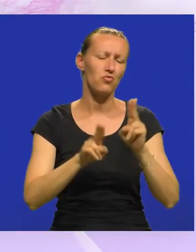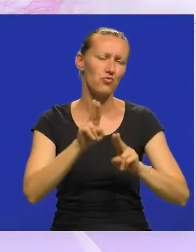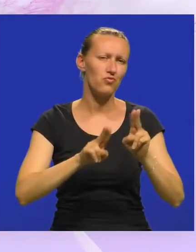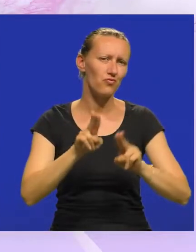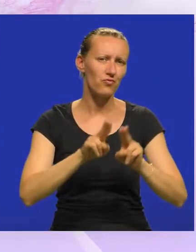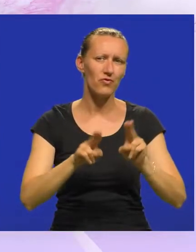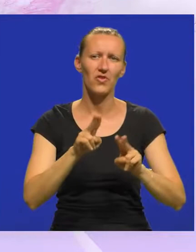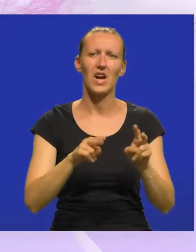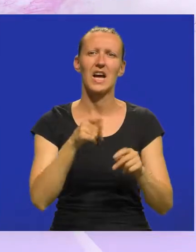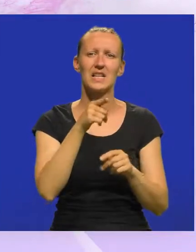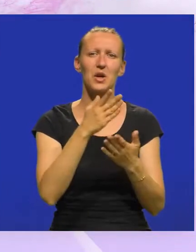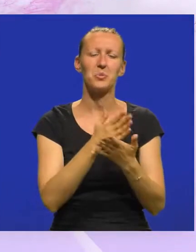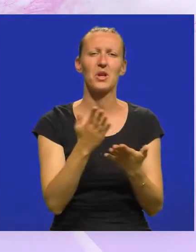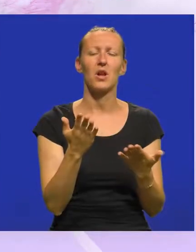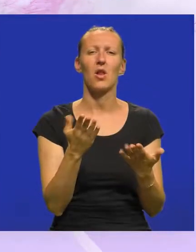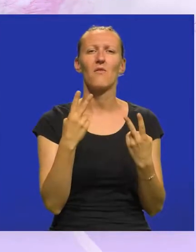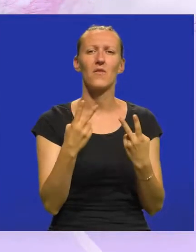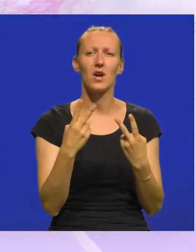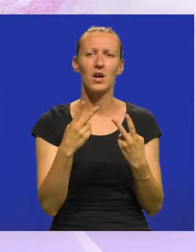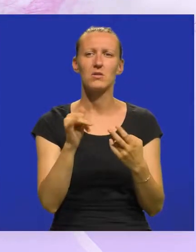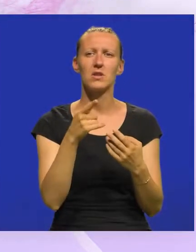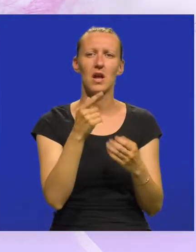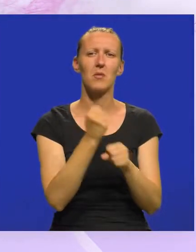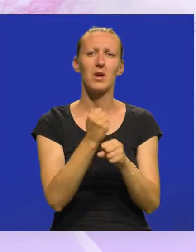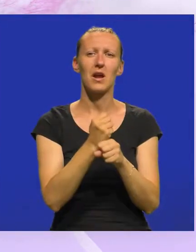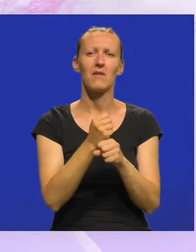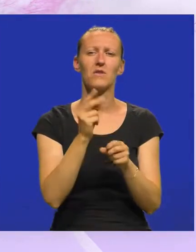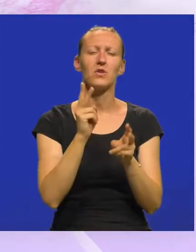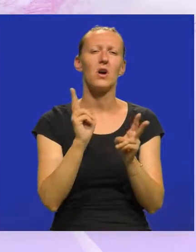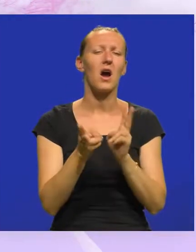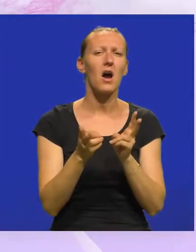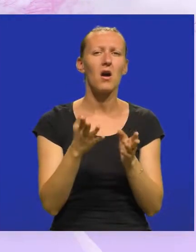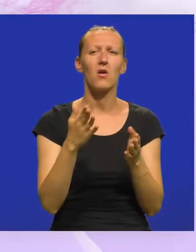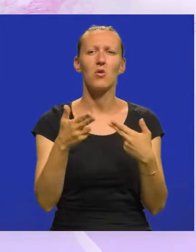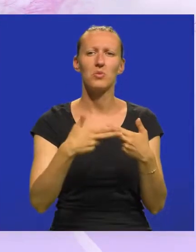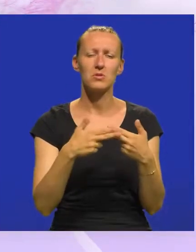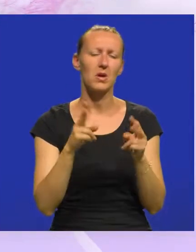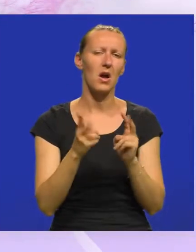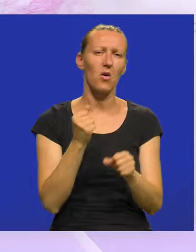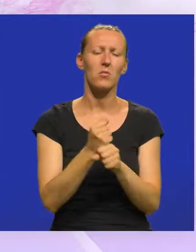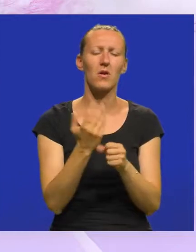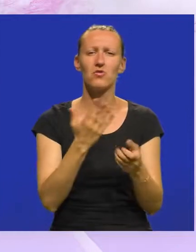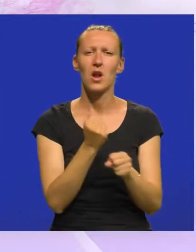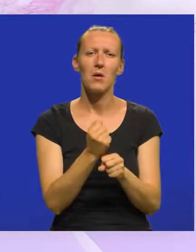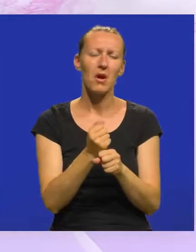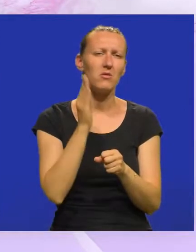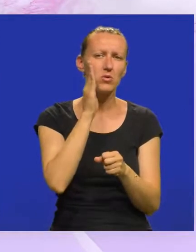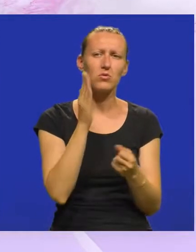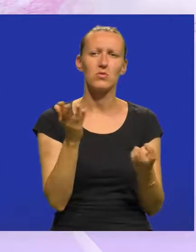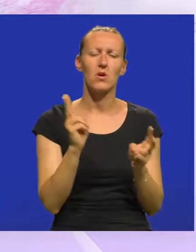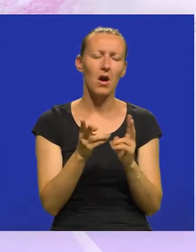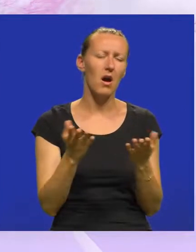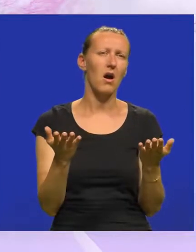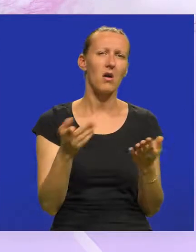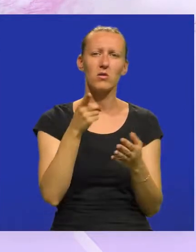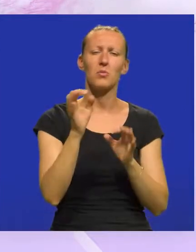Tad je bilo zapravo bitno definirati koncept, na koji način pristupiti, zapravo samom